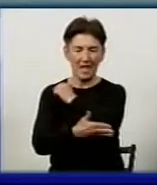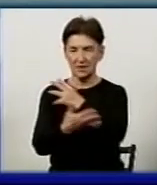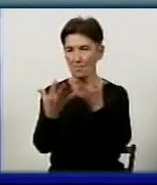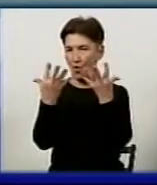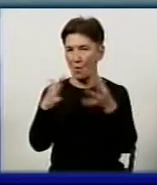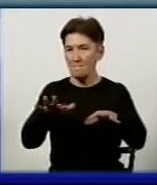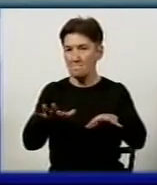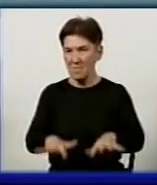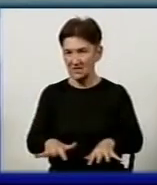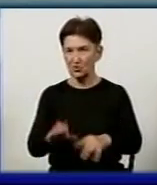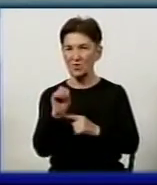зберіг 12-ту позицію.